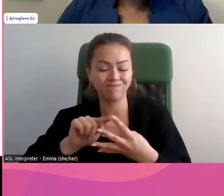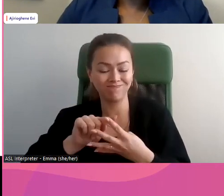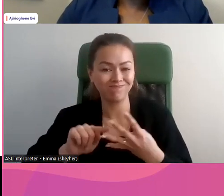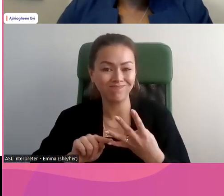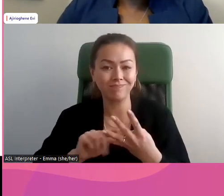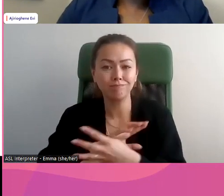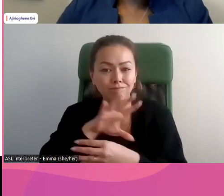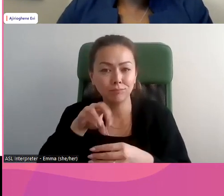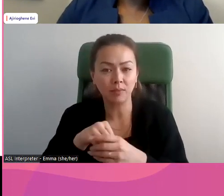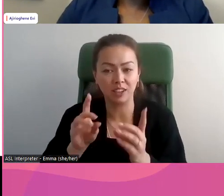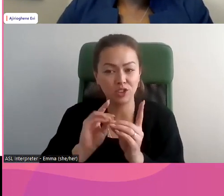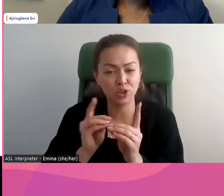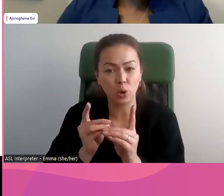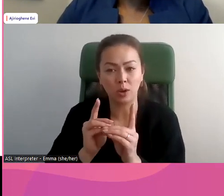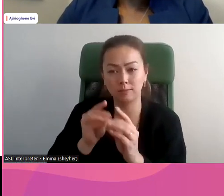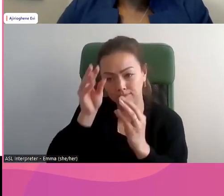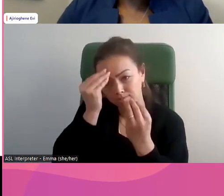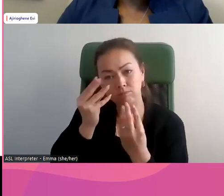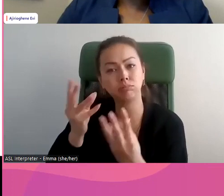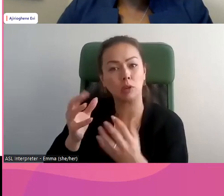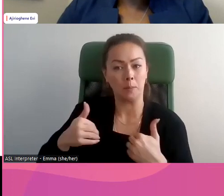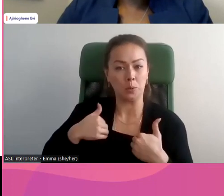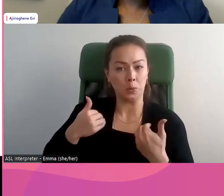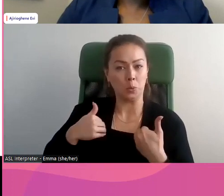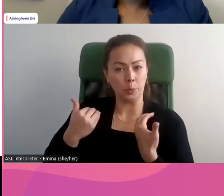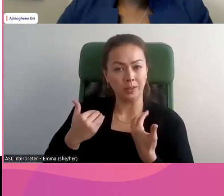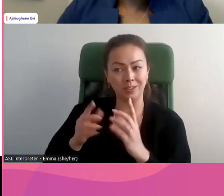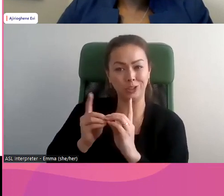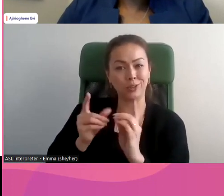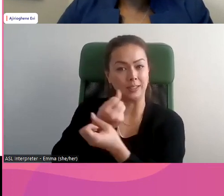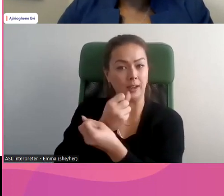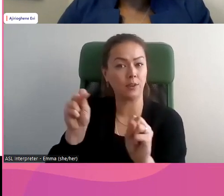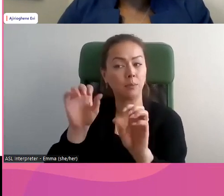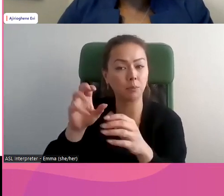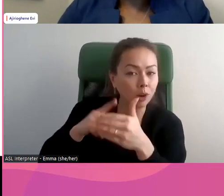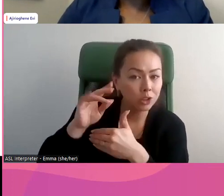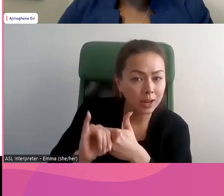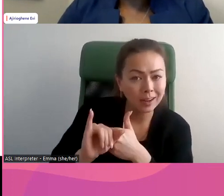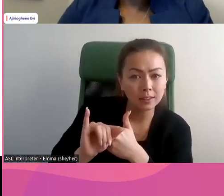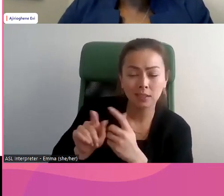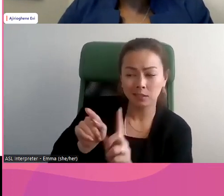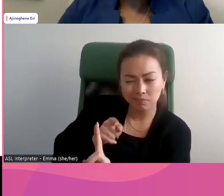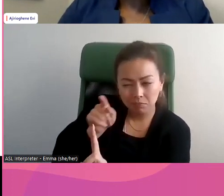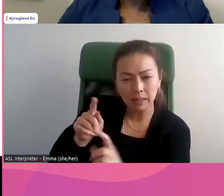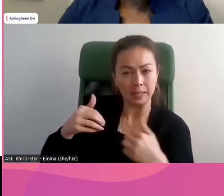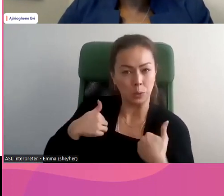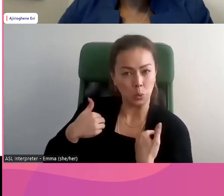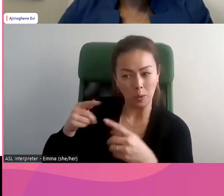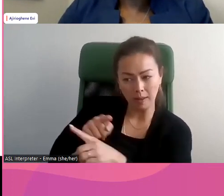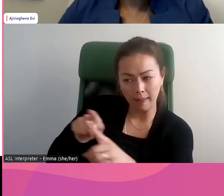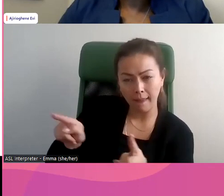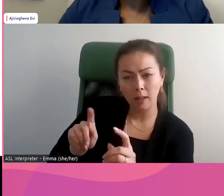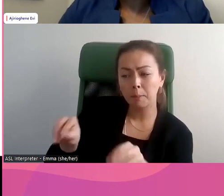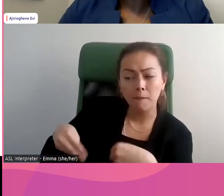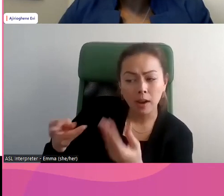sur la sécurité numérique qui vise à autonomiser les jeunes et à leur fournir des ressources personnalisées afin qu'ils puissent